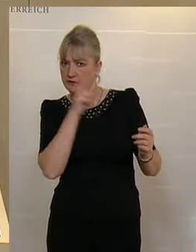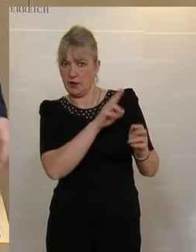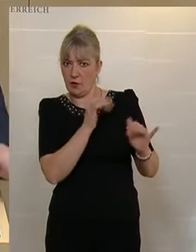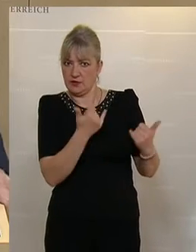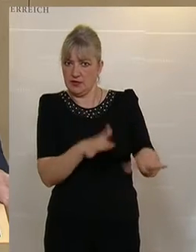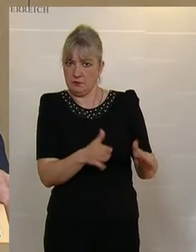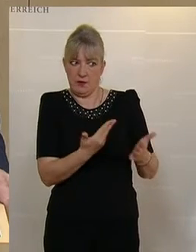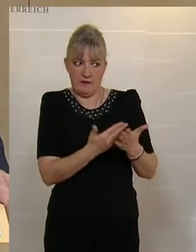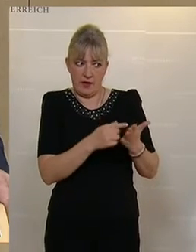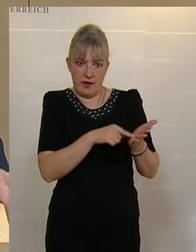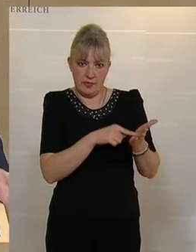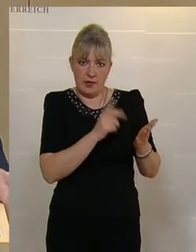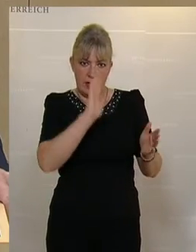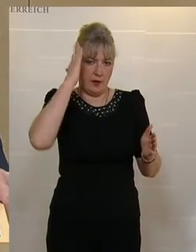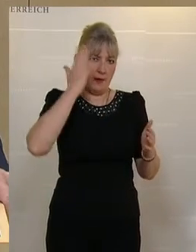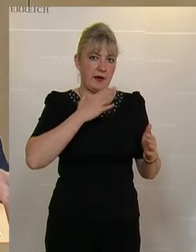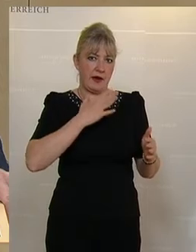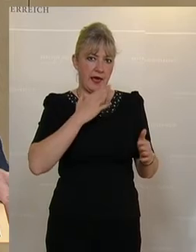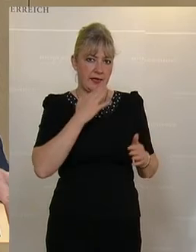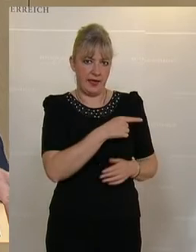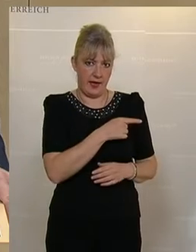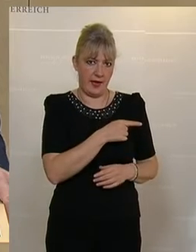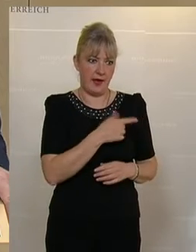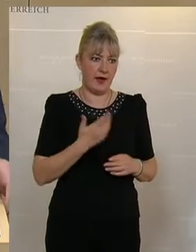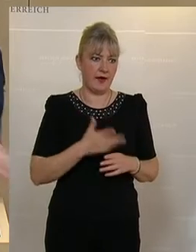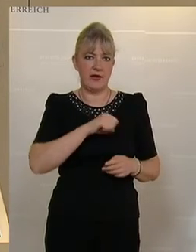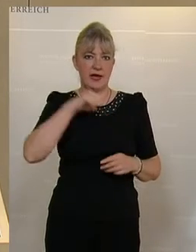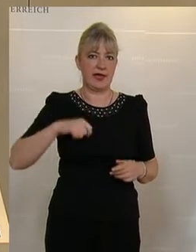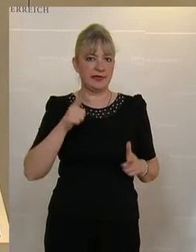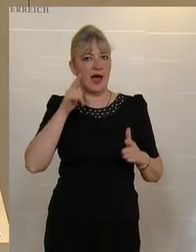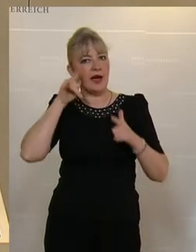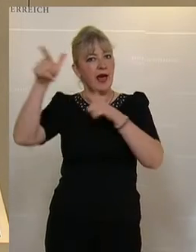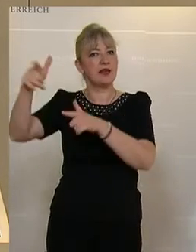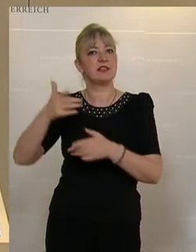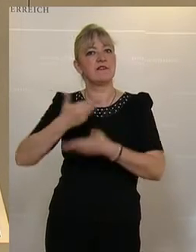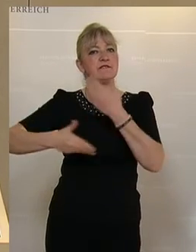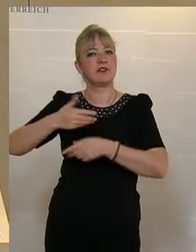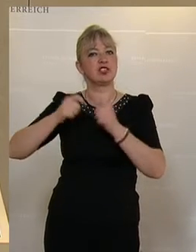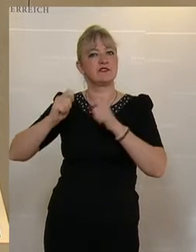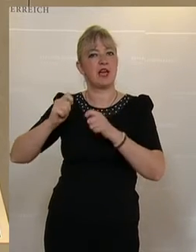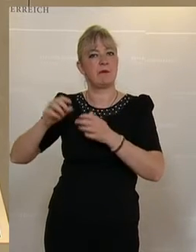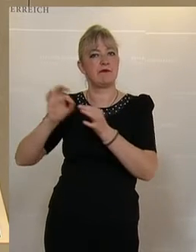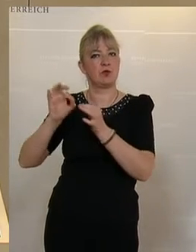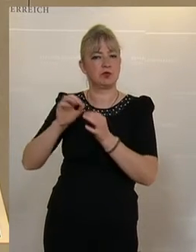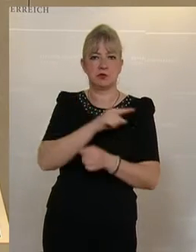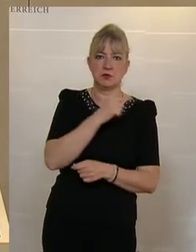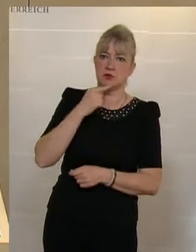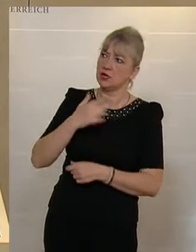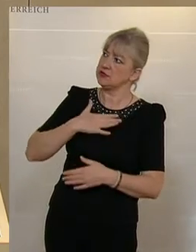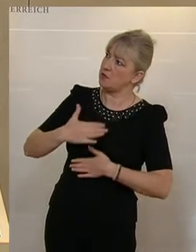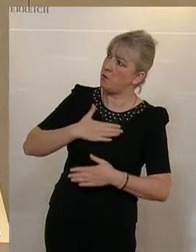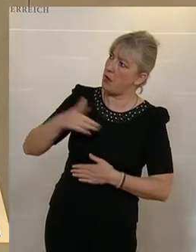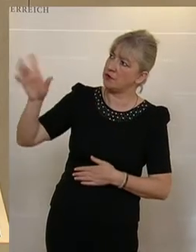in einer allgemein bekannten Rede nach einer China-Reise vor Wirtschaftskammerfunktionären eine gewisse Sympathie